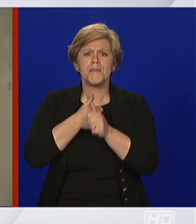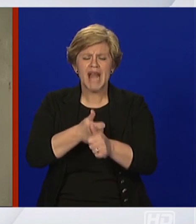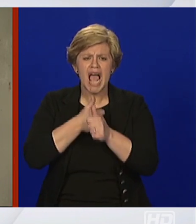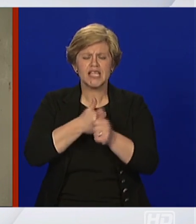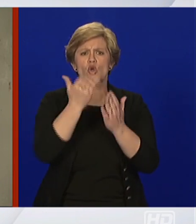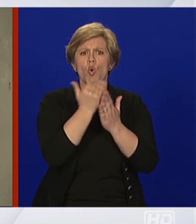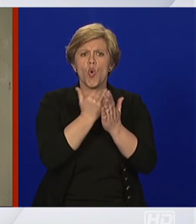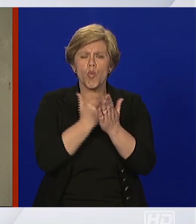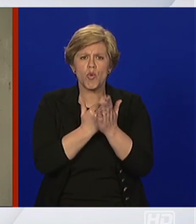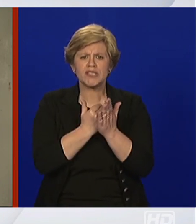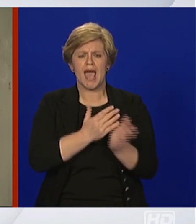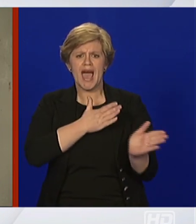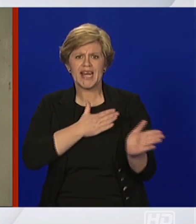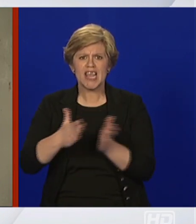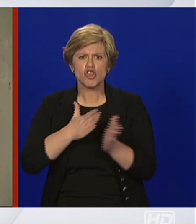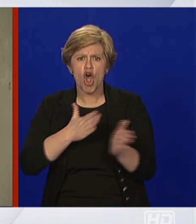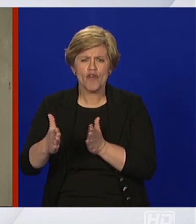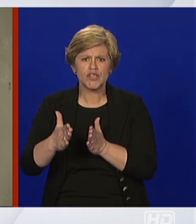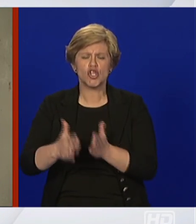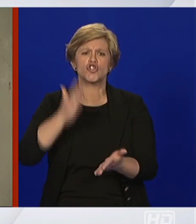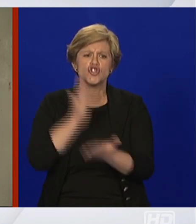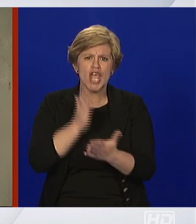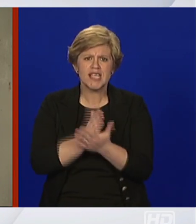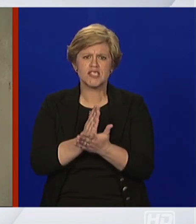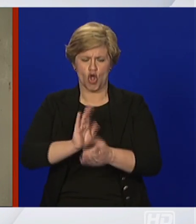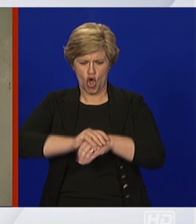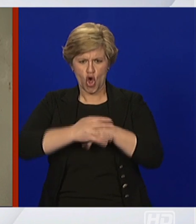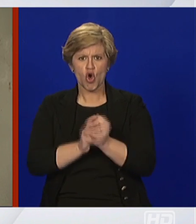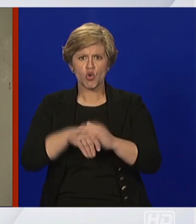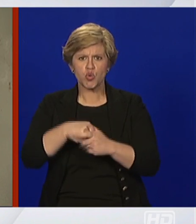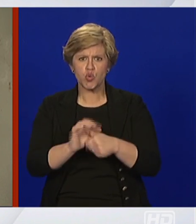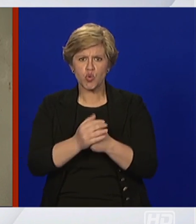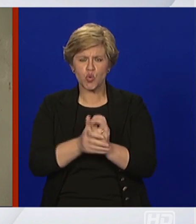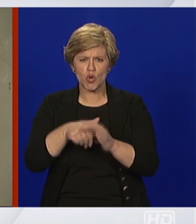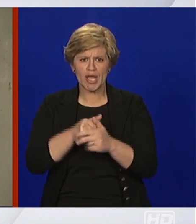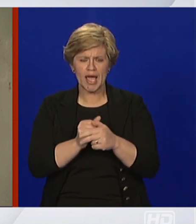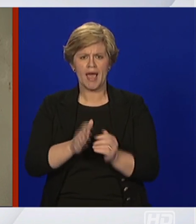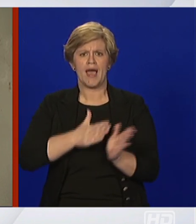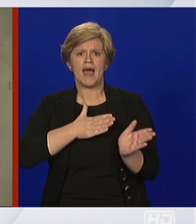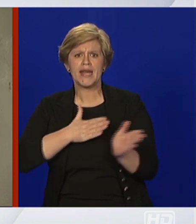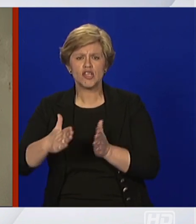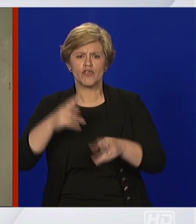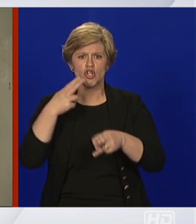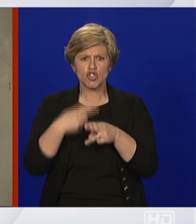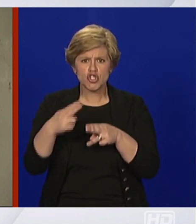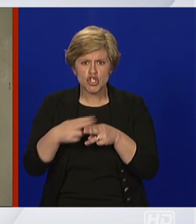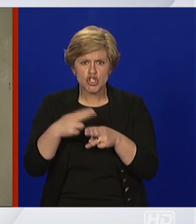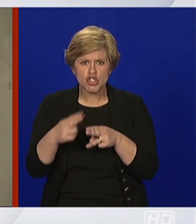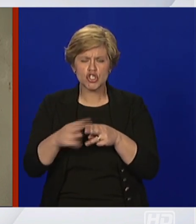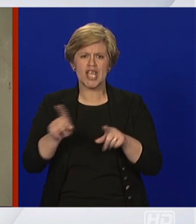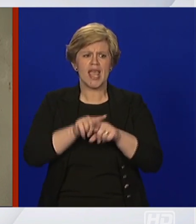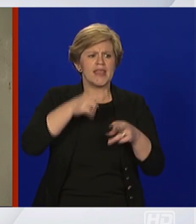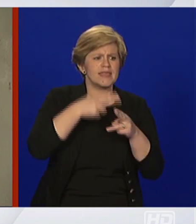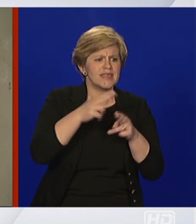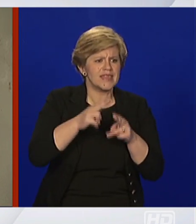redovito i često higijensko pranje ruku, redovito čišćenje i ako je potrebno dezinfekcija